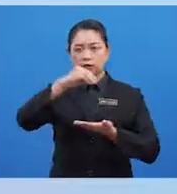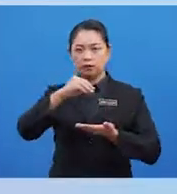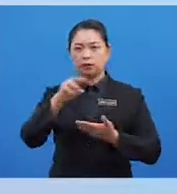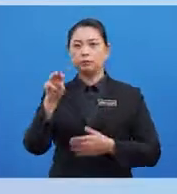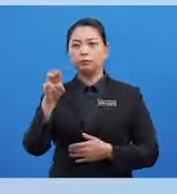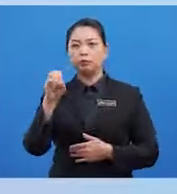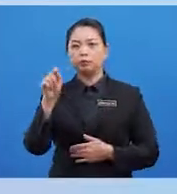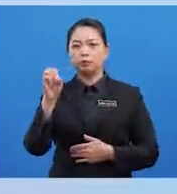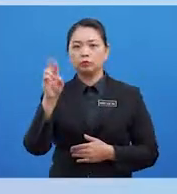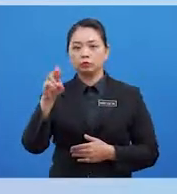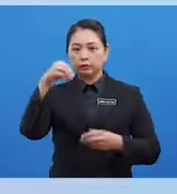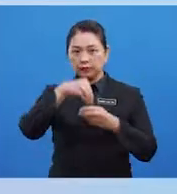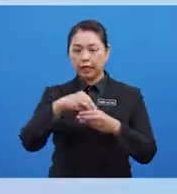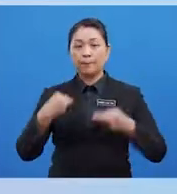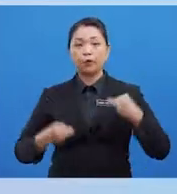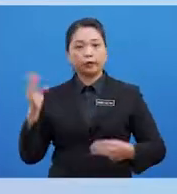motor dalam model jentail